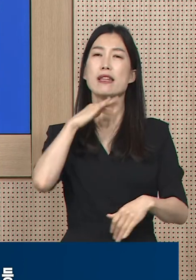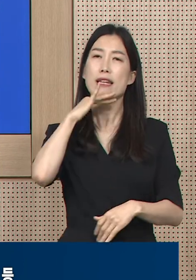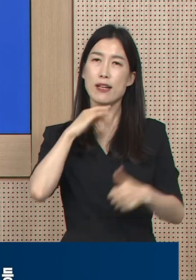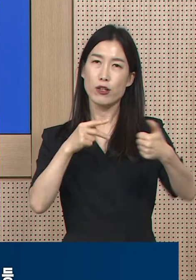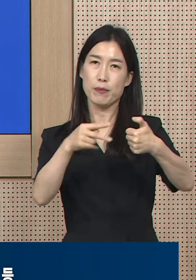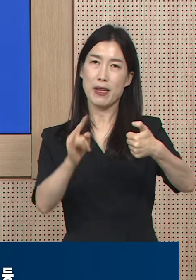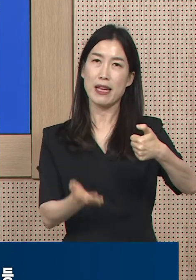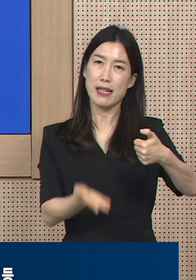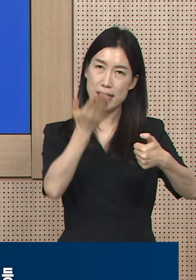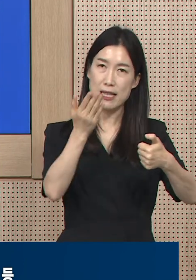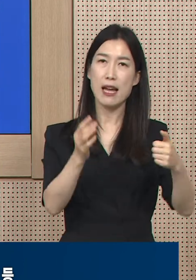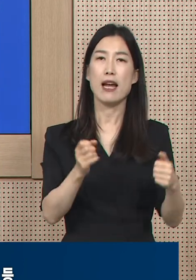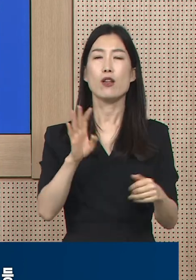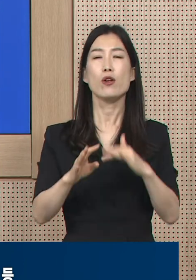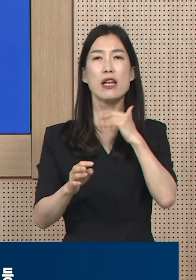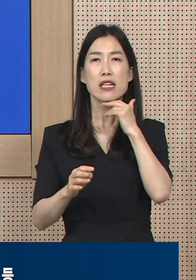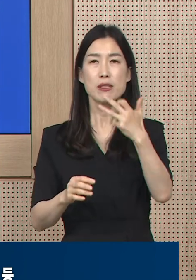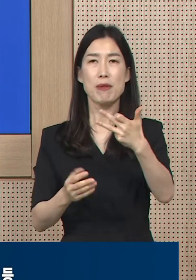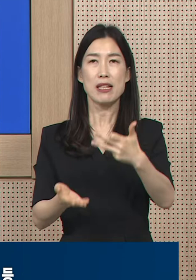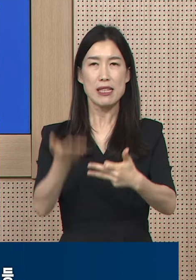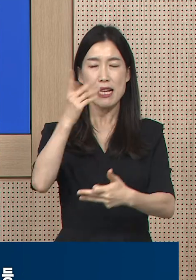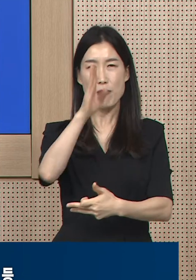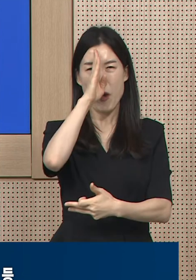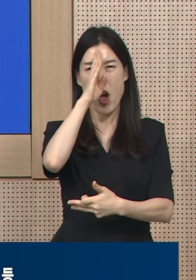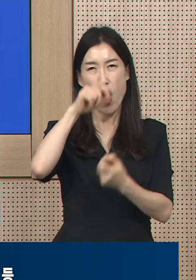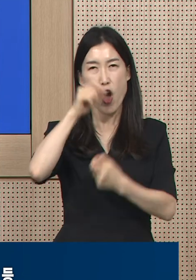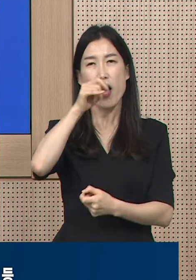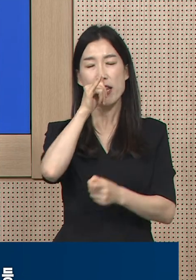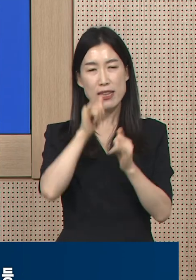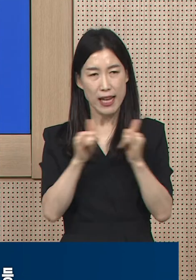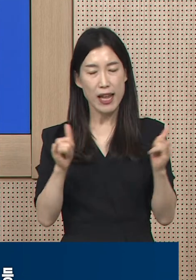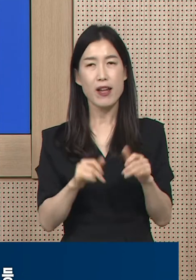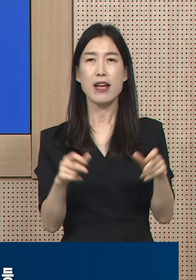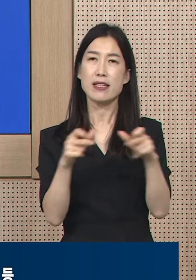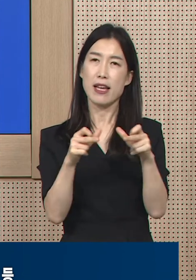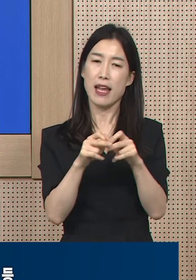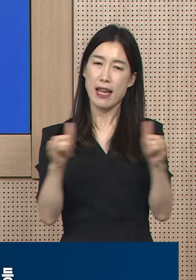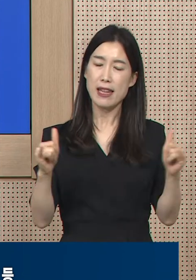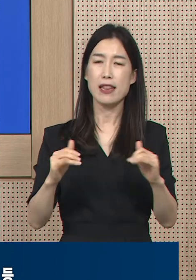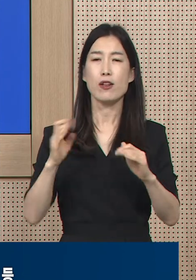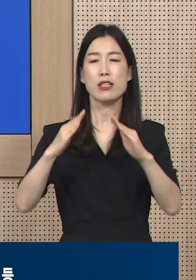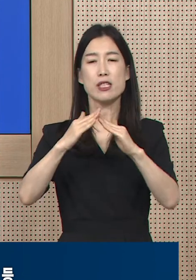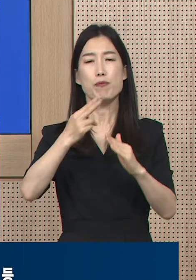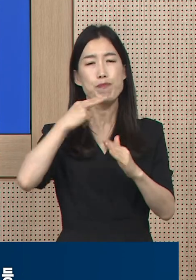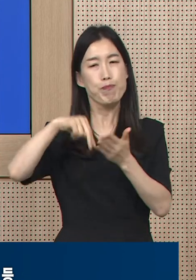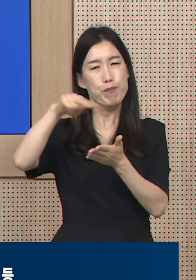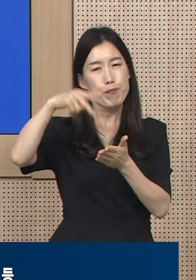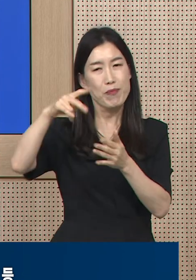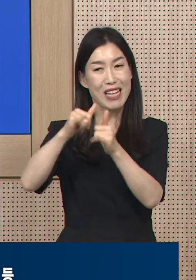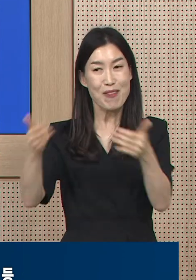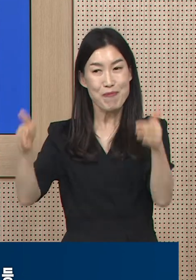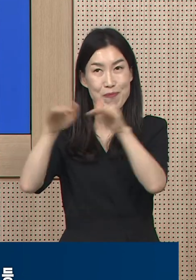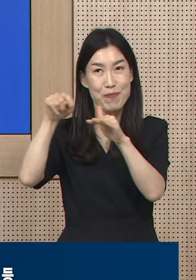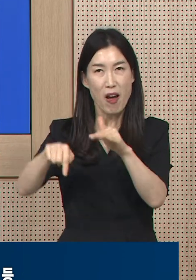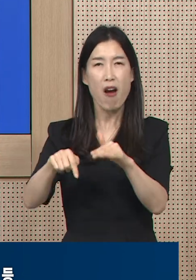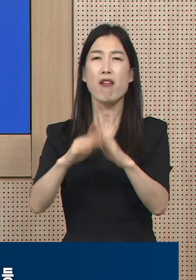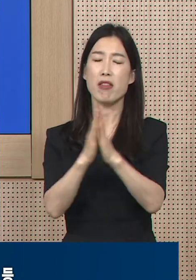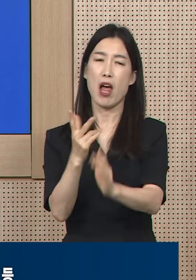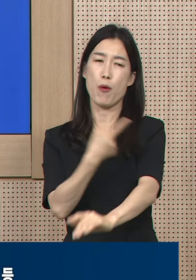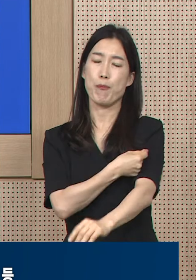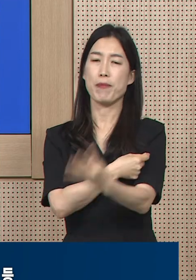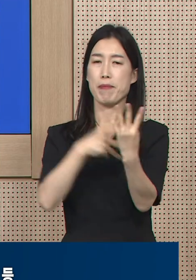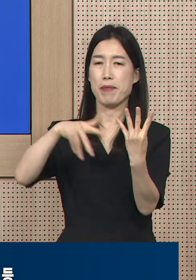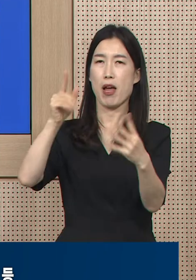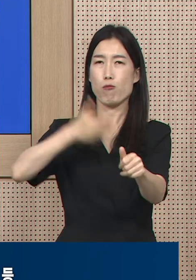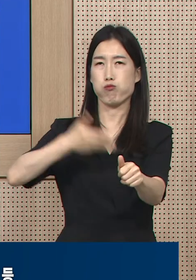기저질환자, 장애인, 노숙인 생활시설 등으로 확대하겠다고 발표하였습니다. 접종 예약은 사전 예약 누리집을